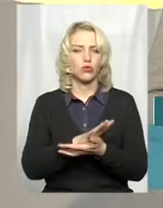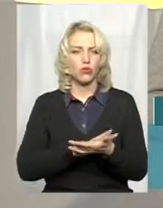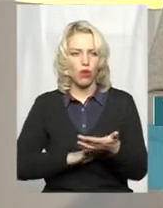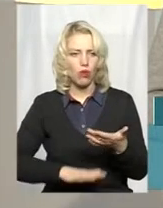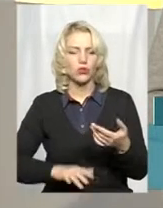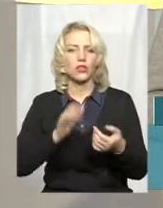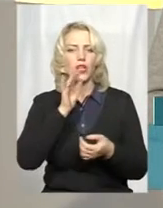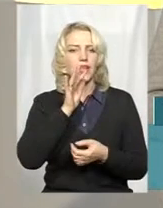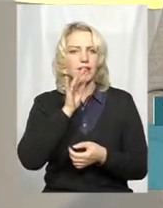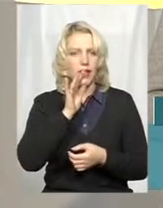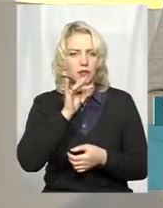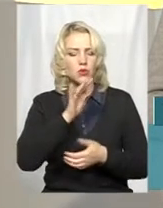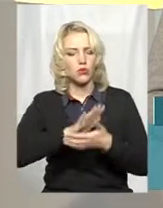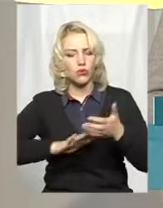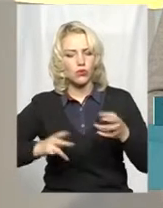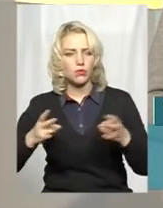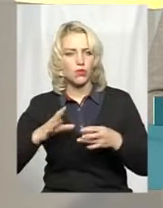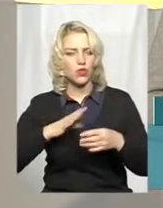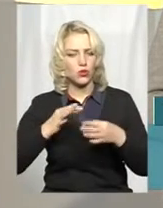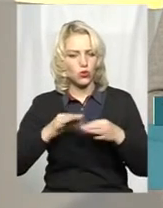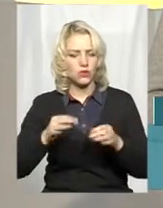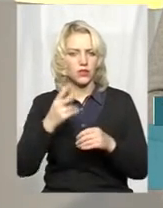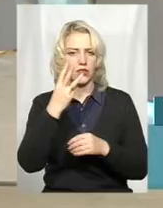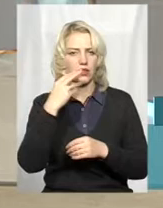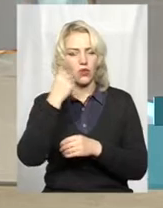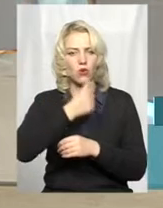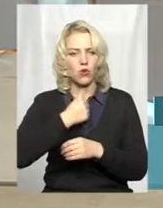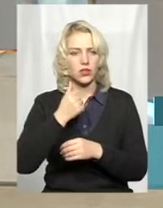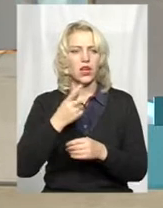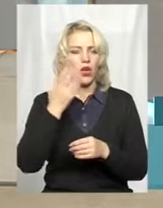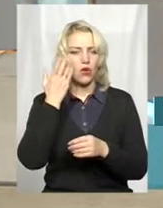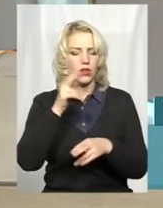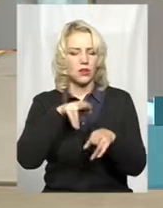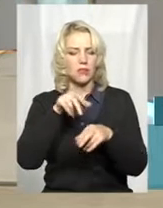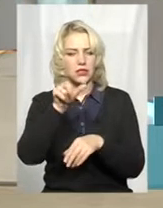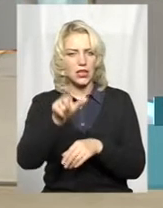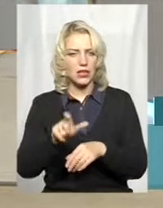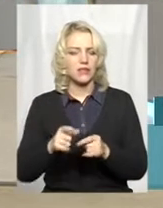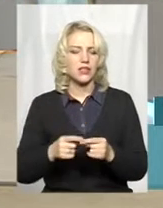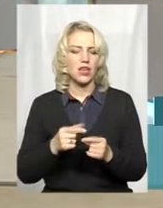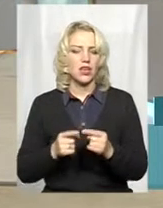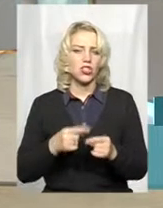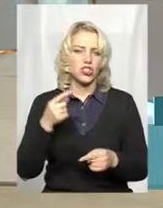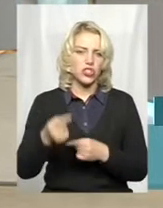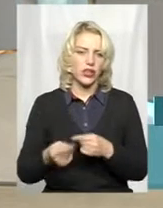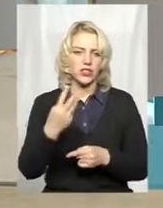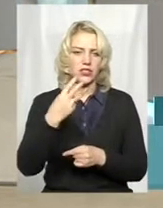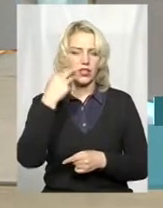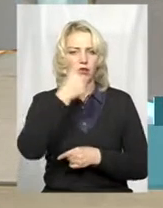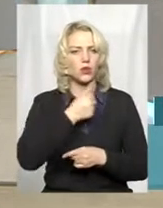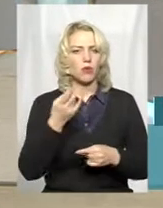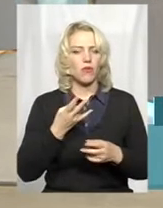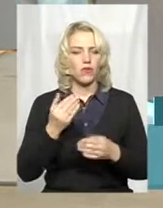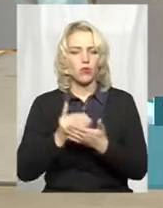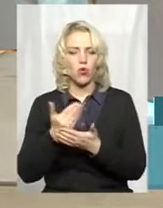тобто термін продовження дозволу є три роки, мисливець через кожних три роки повинен